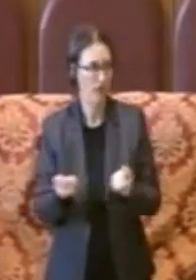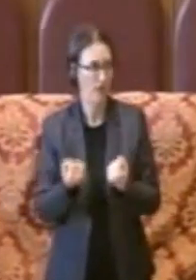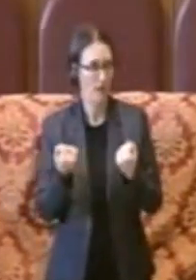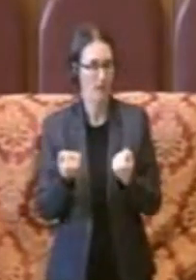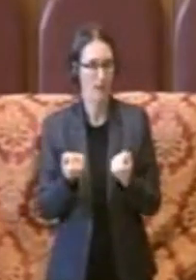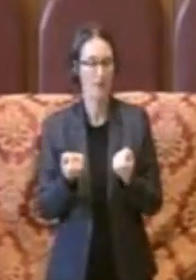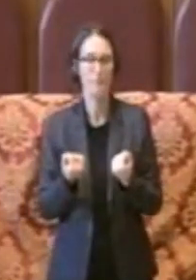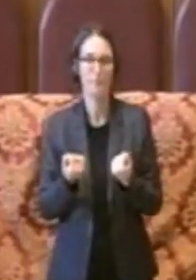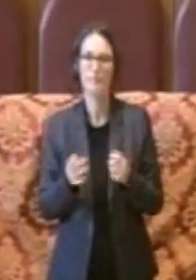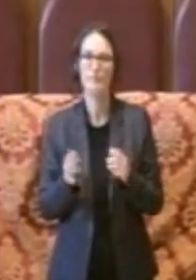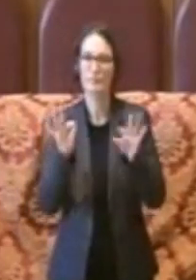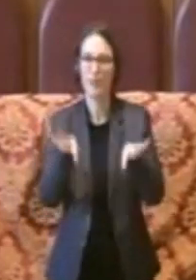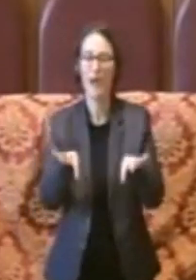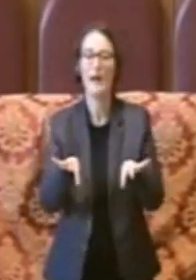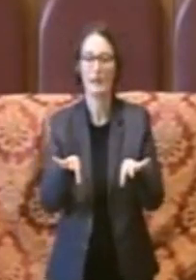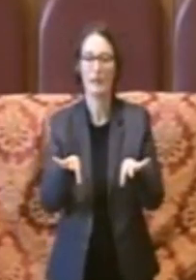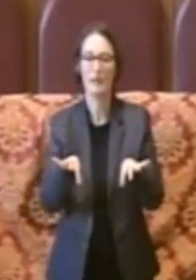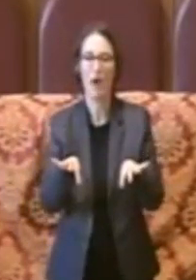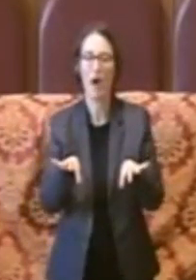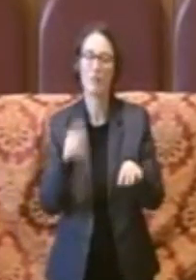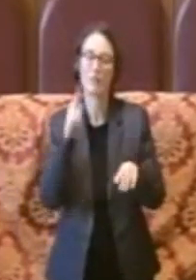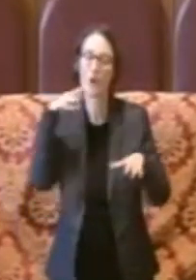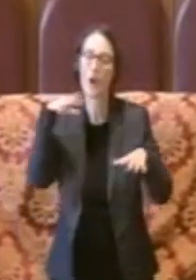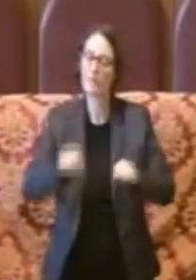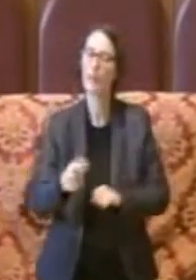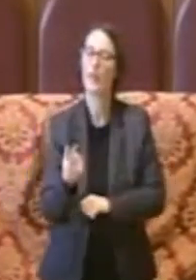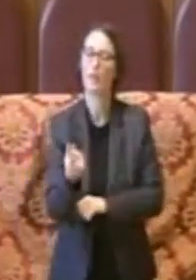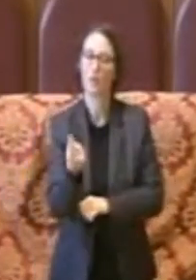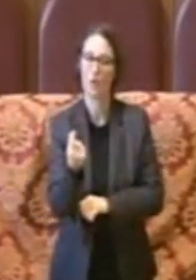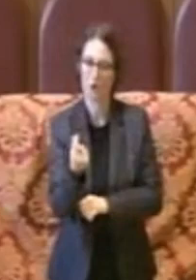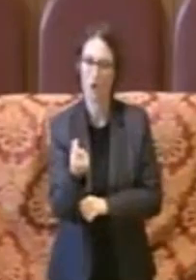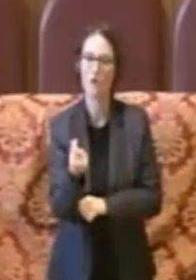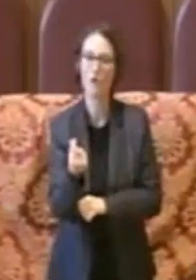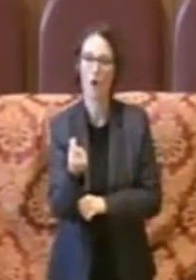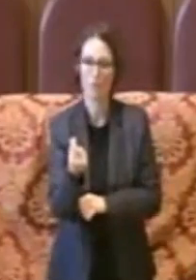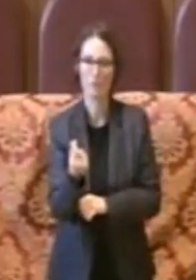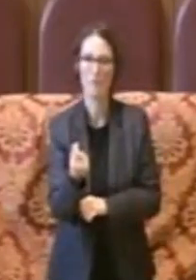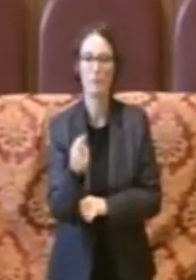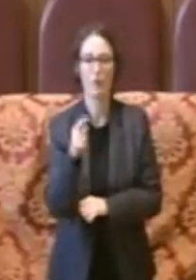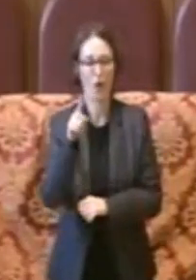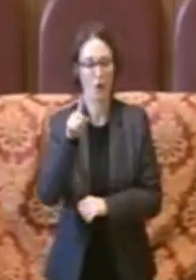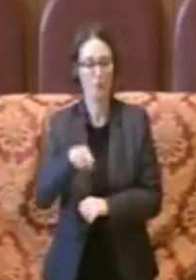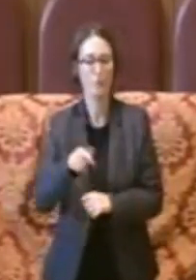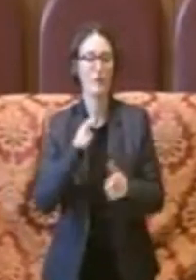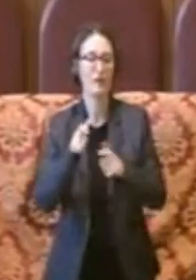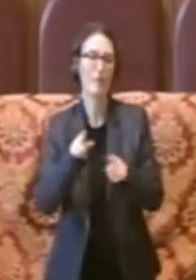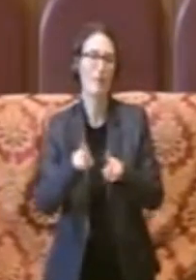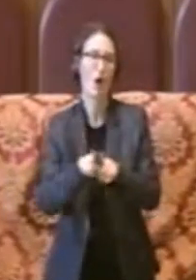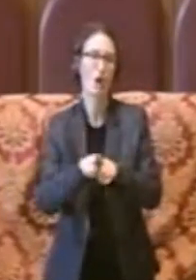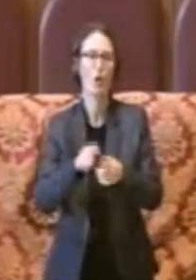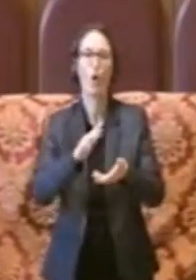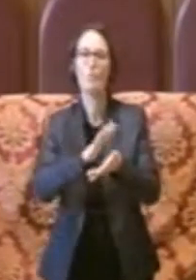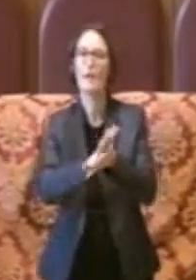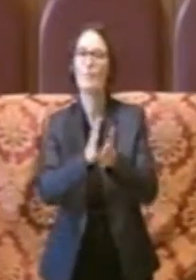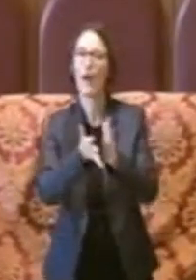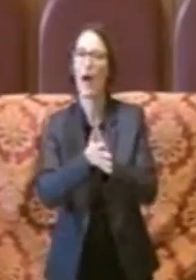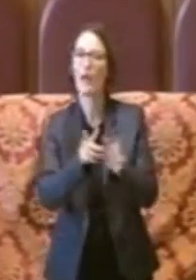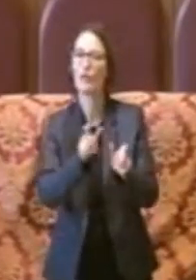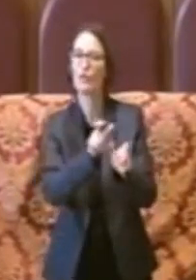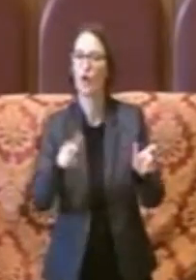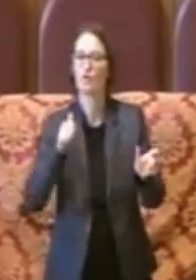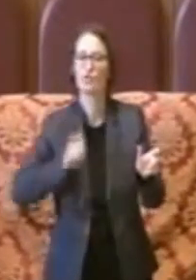impegno economico e quindi anche un rapporto quindi un patto con la cittadinanza di